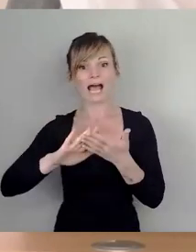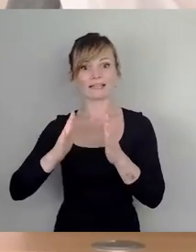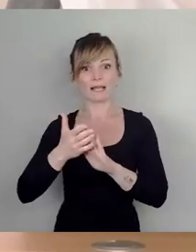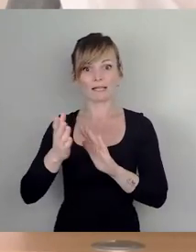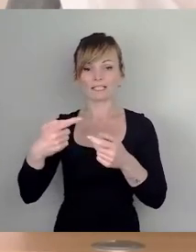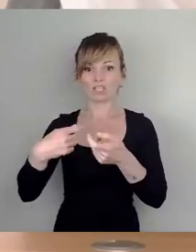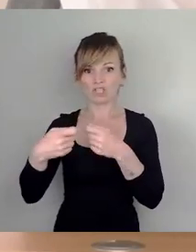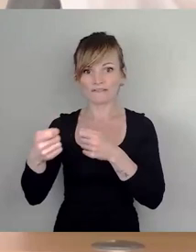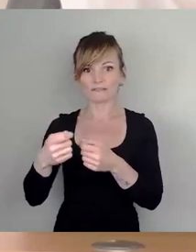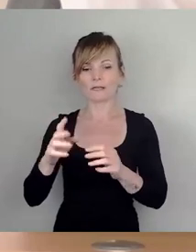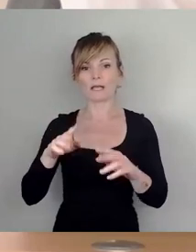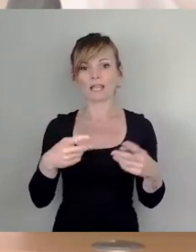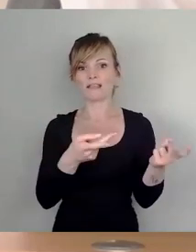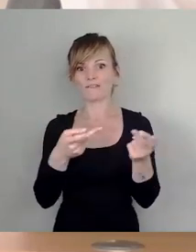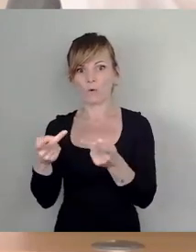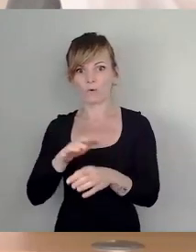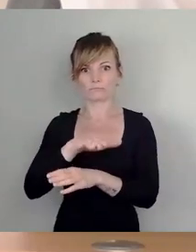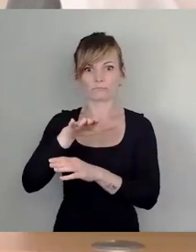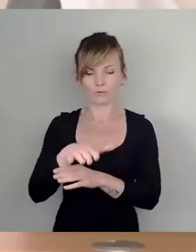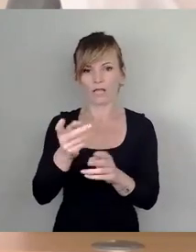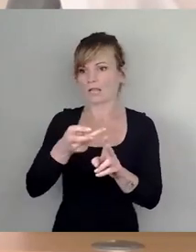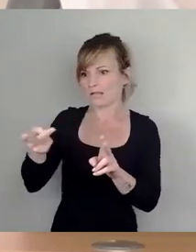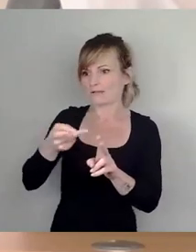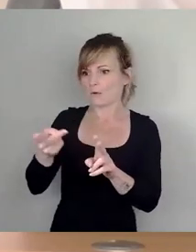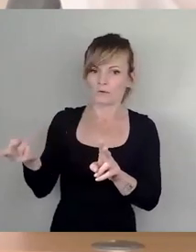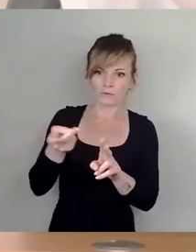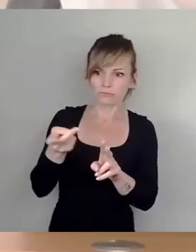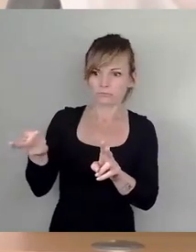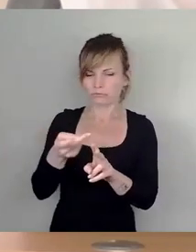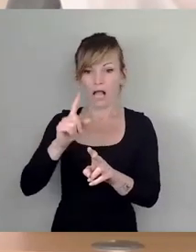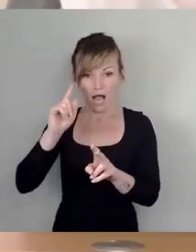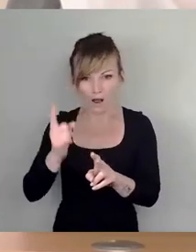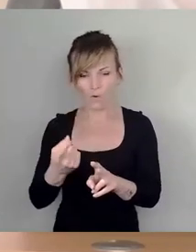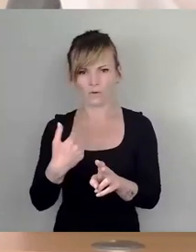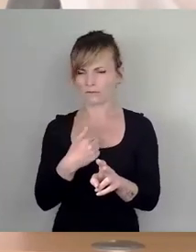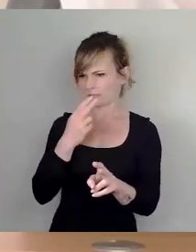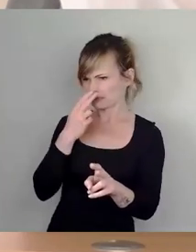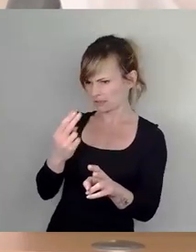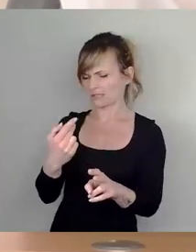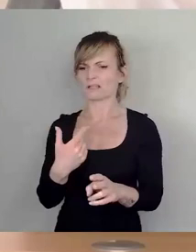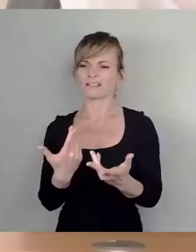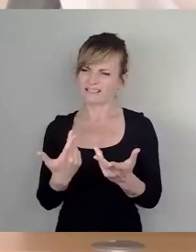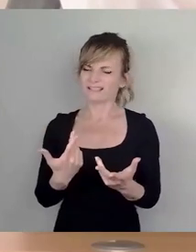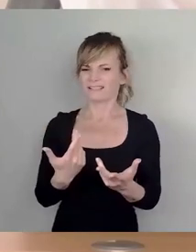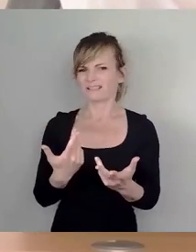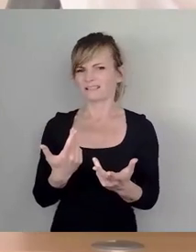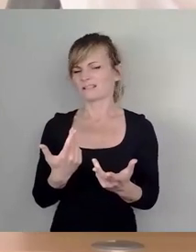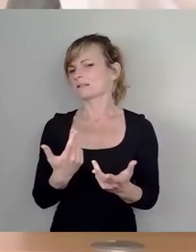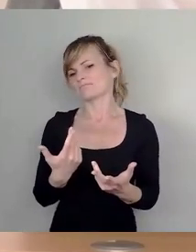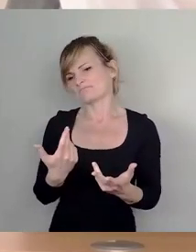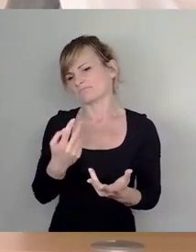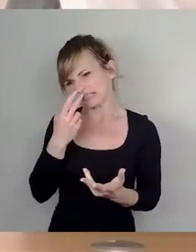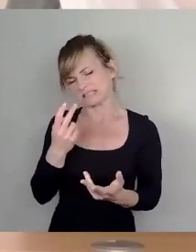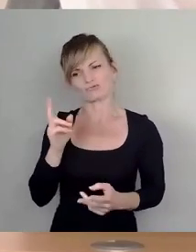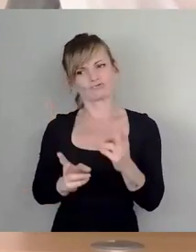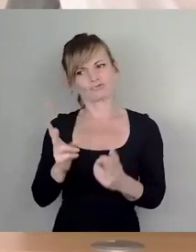erfolgt, erkennt man schon, dass, durchaus zu meinem Bedauern, aber nicht wegen des Amtes für Stadtgrün, dass